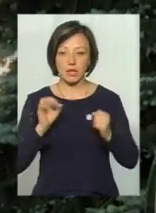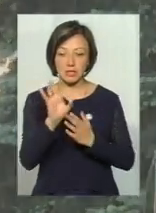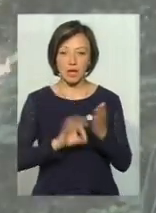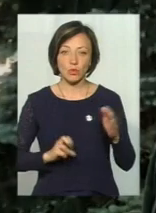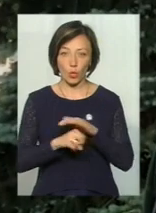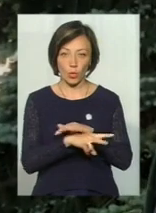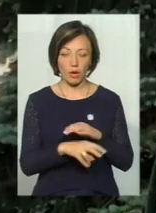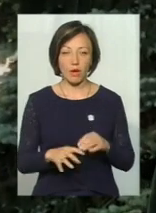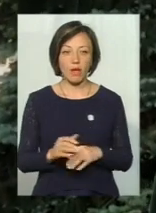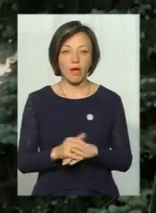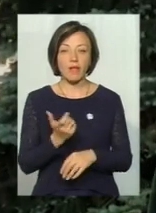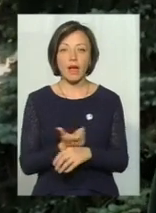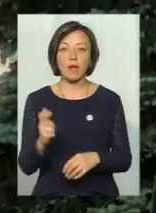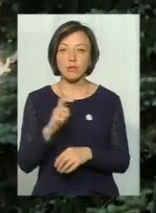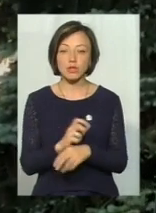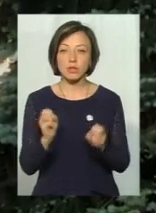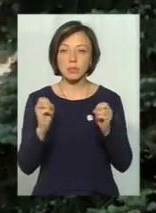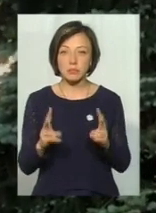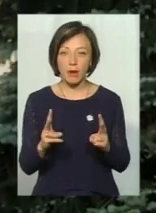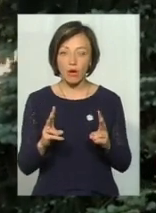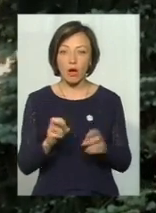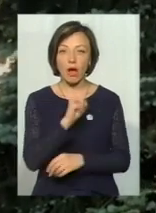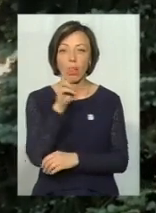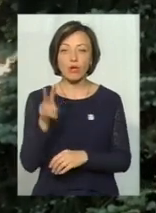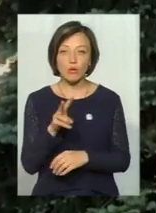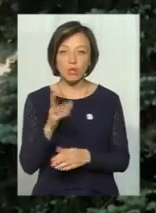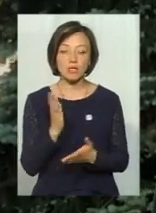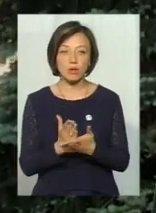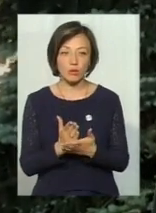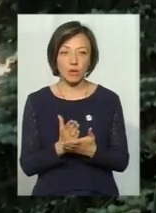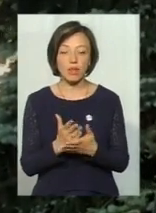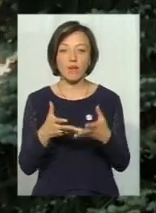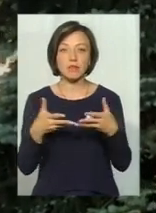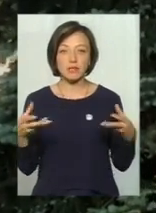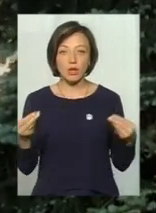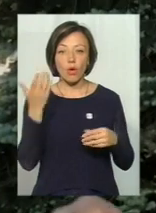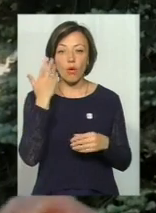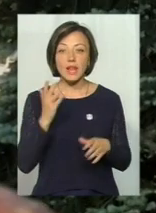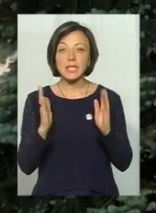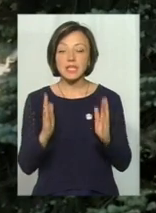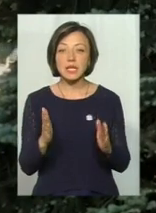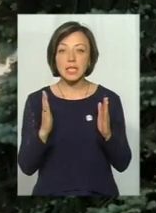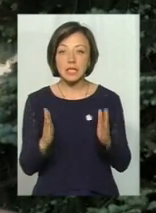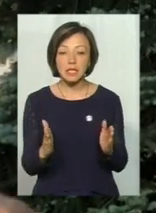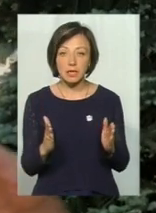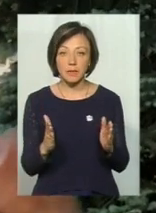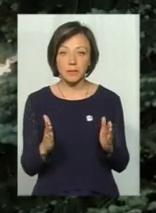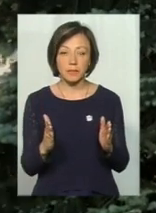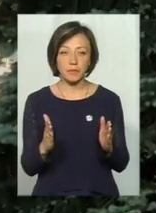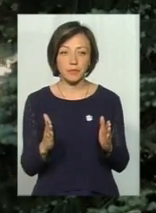втекти. Найбільшу небезпеку гадюки становлять навесні, коли тільки-тільки вони виходять з